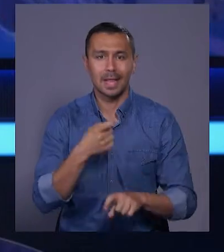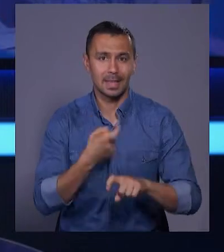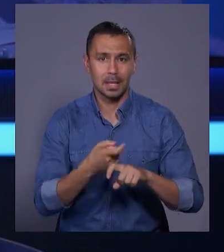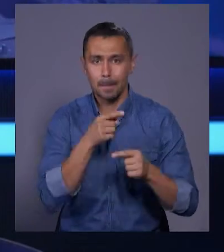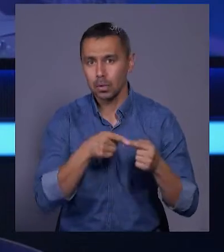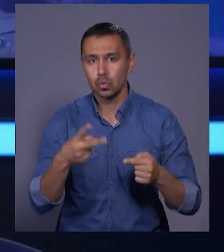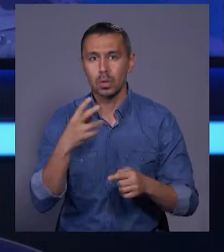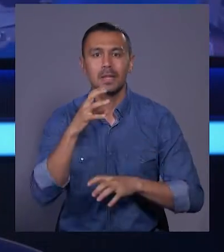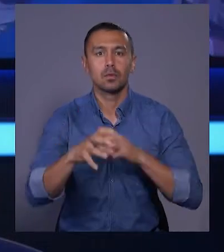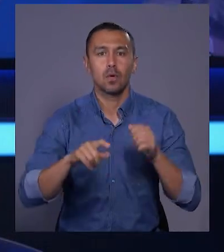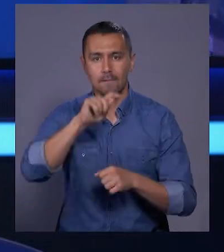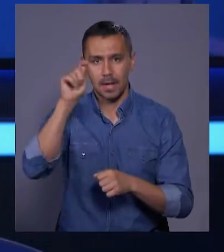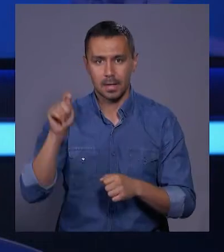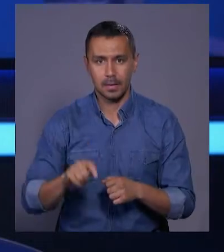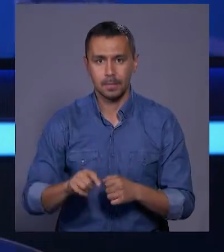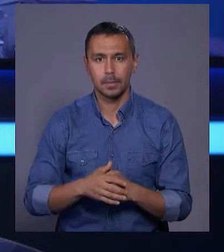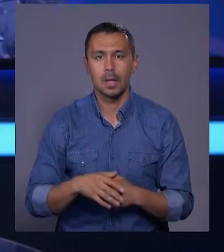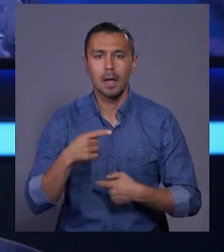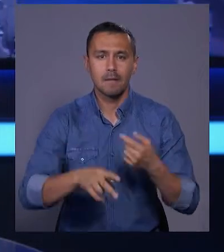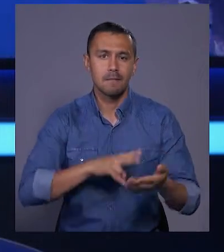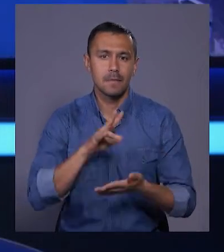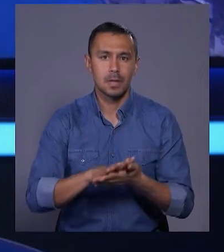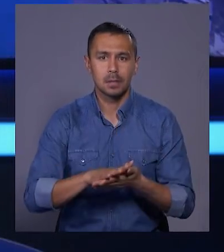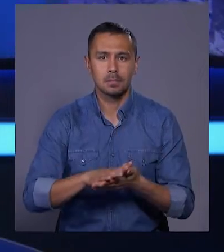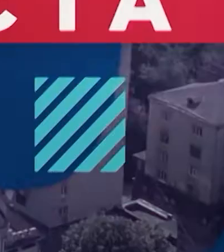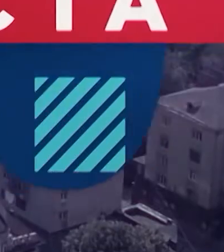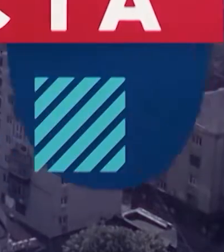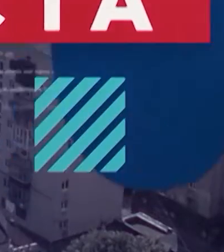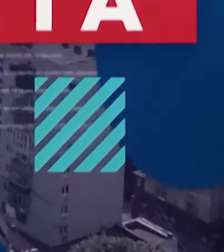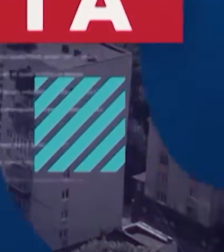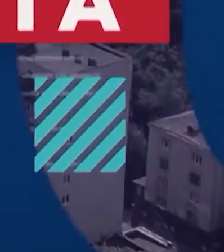під час Другої світової війни. Вічна пам'ять невинно вбитим.